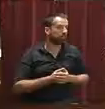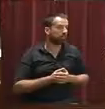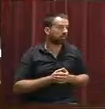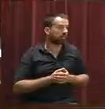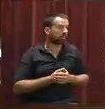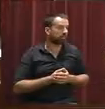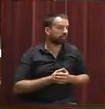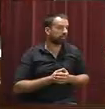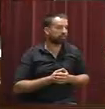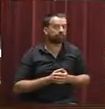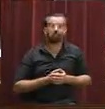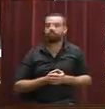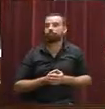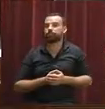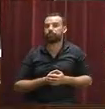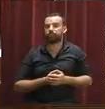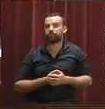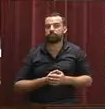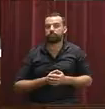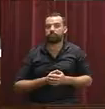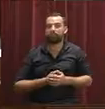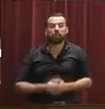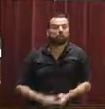Gràcies, senyora presidenta. Senyora Camargo, té vostè la paraula.